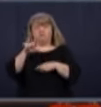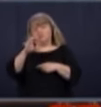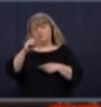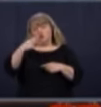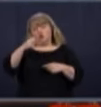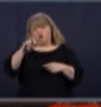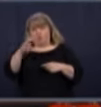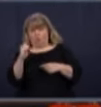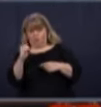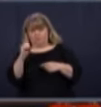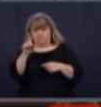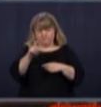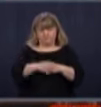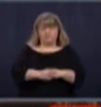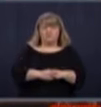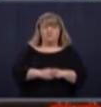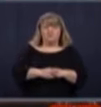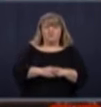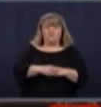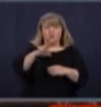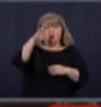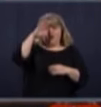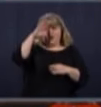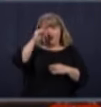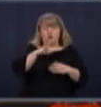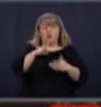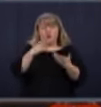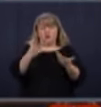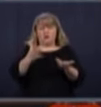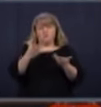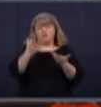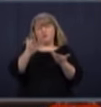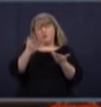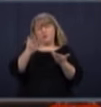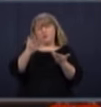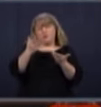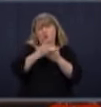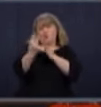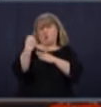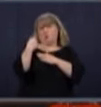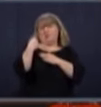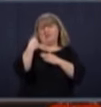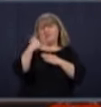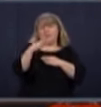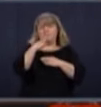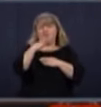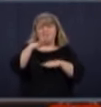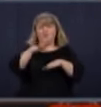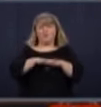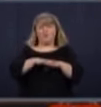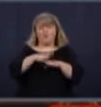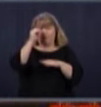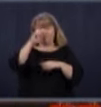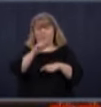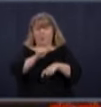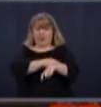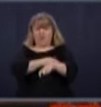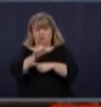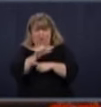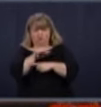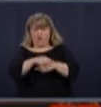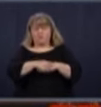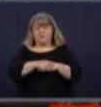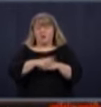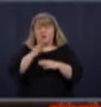il y a quelques fois, semaines, peut-être un petit peu plus, on avait parlé du phénomène de l'immunité communautaire, l'immunité